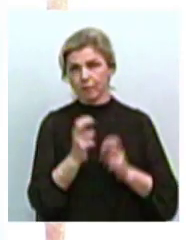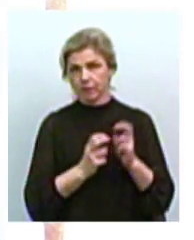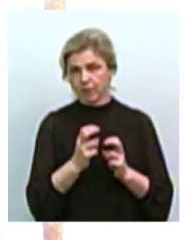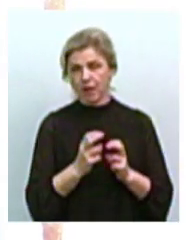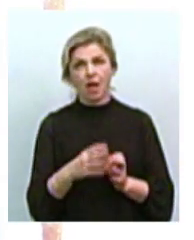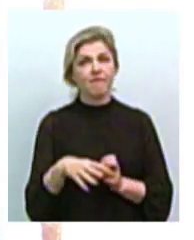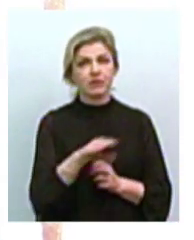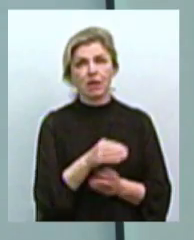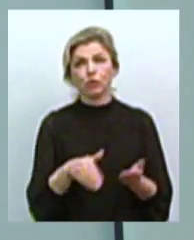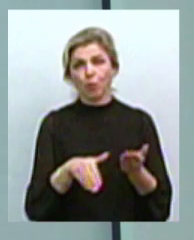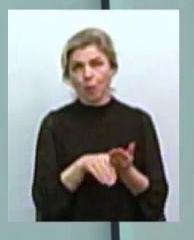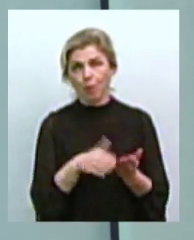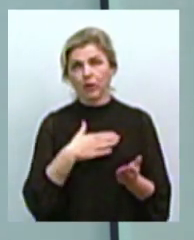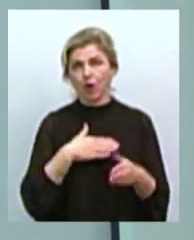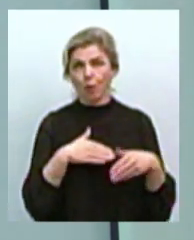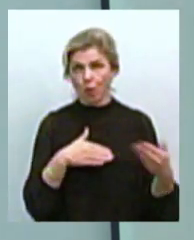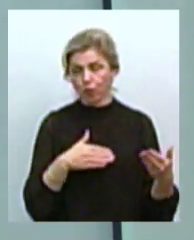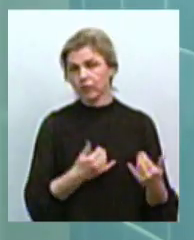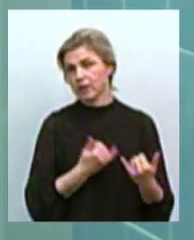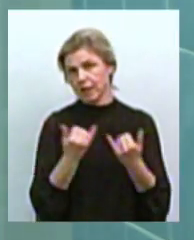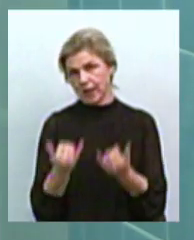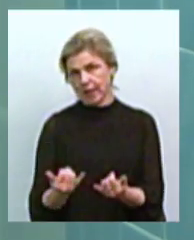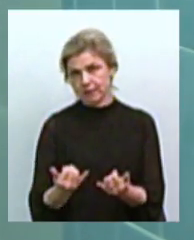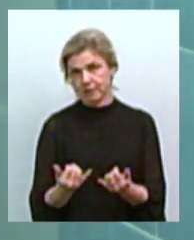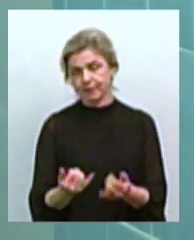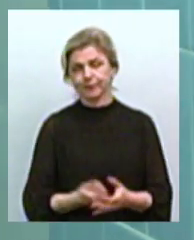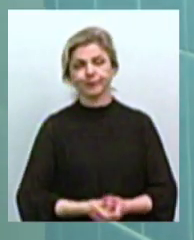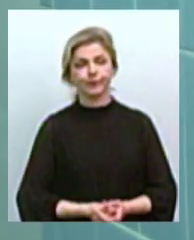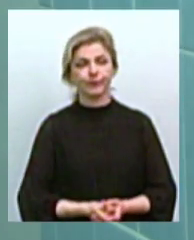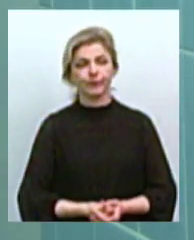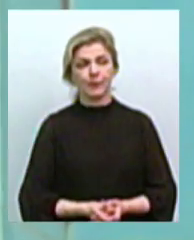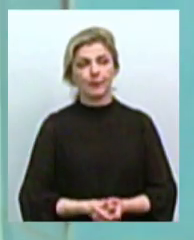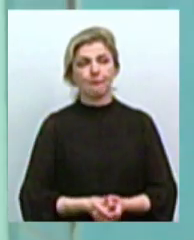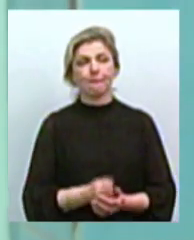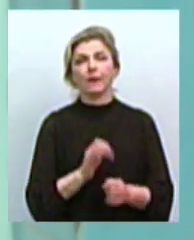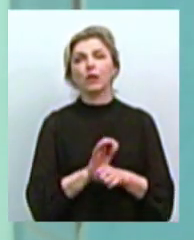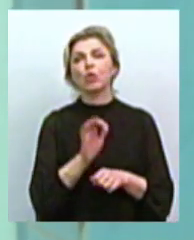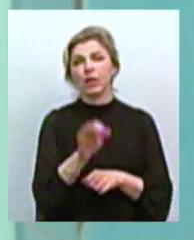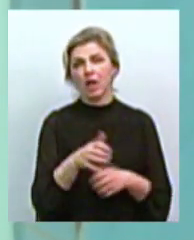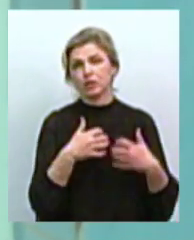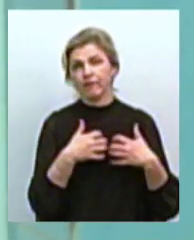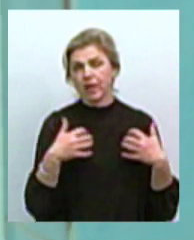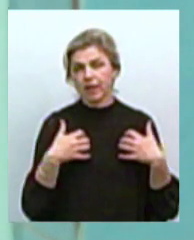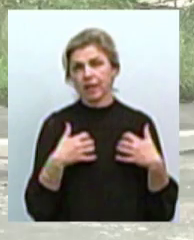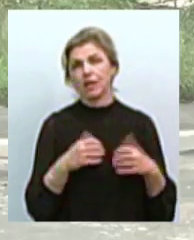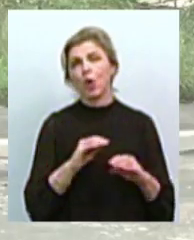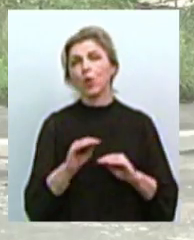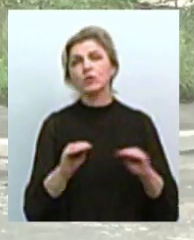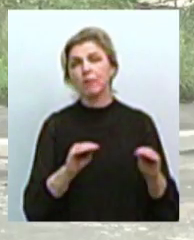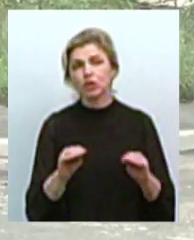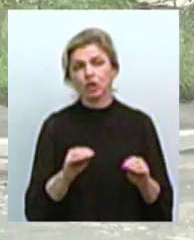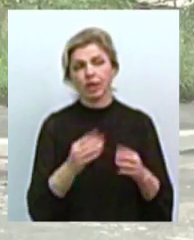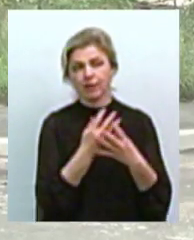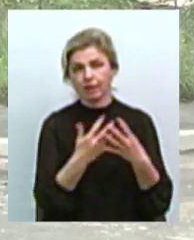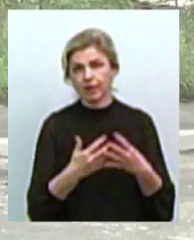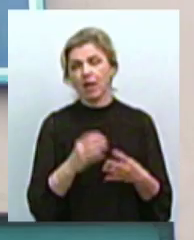вся допомога з нашого боку надається. Тобто там допомога в доставці тварин, в розміщенні їх, якомусь